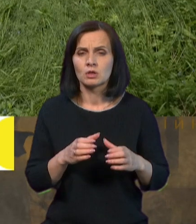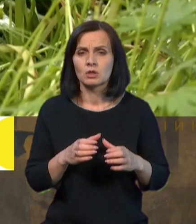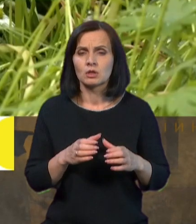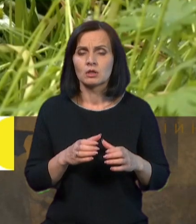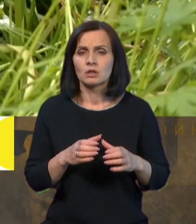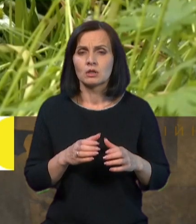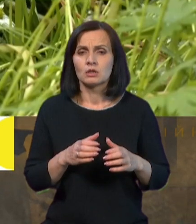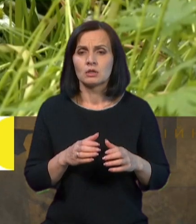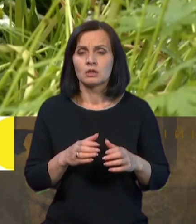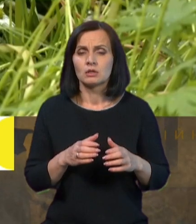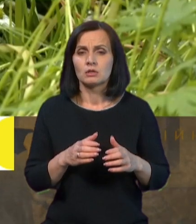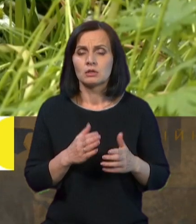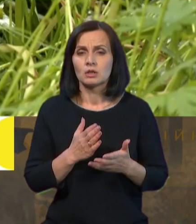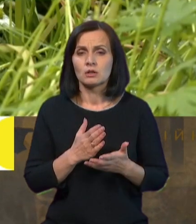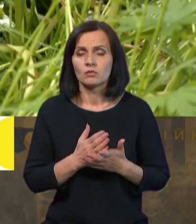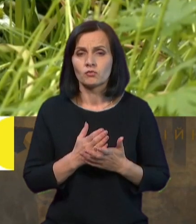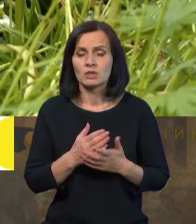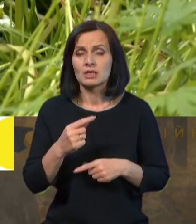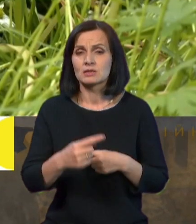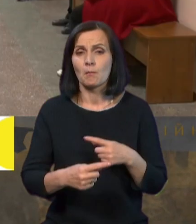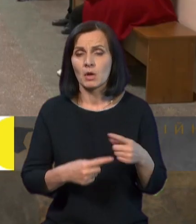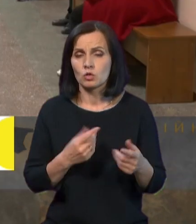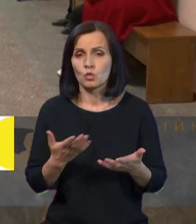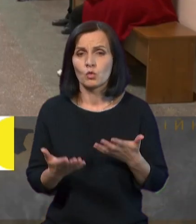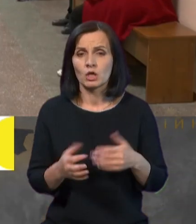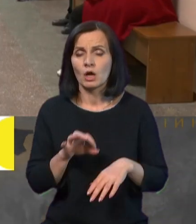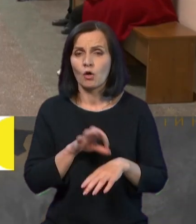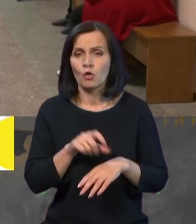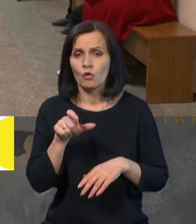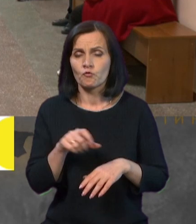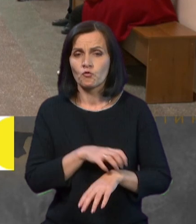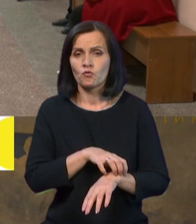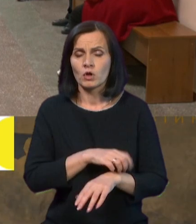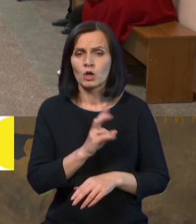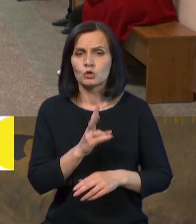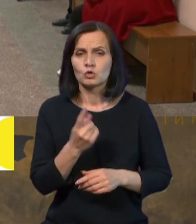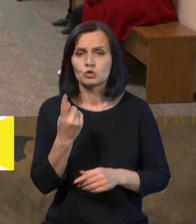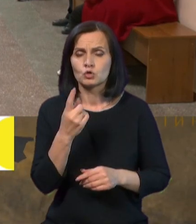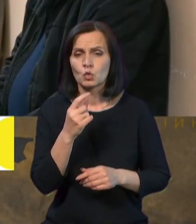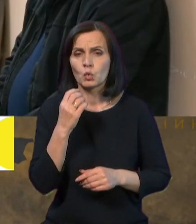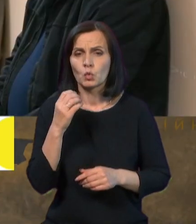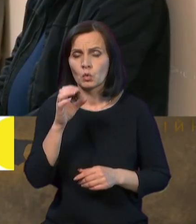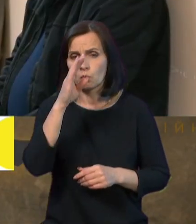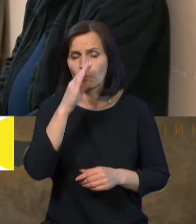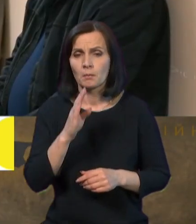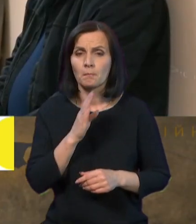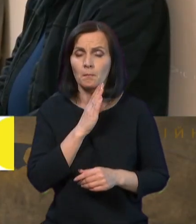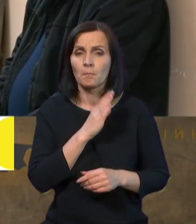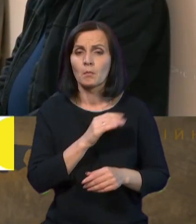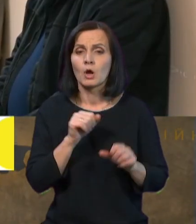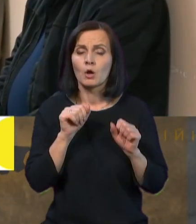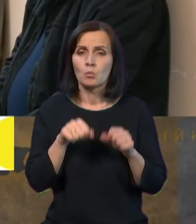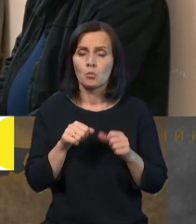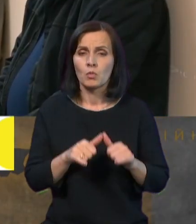є спадковість. Якщо хворий на алергію хтось один із батьків, ймовірність